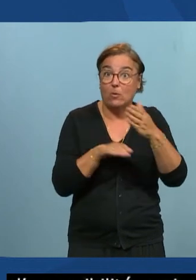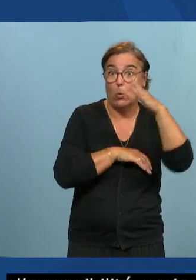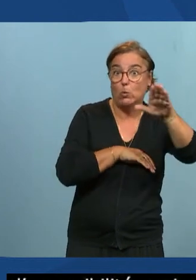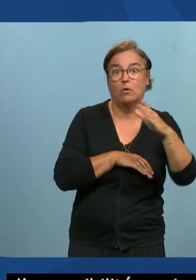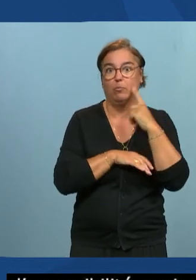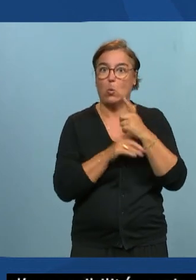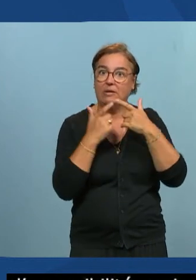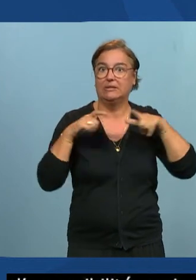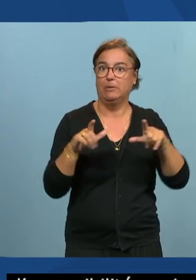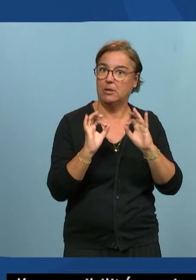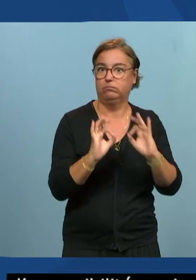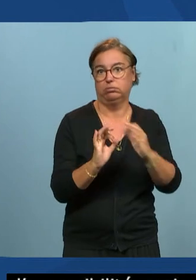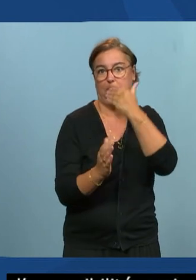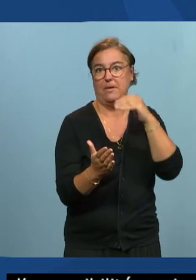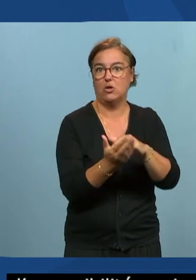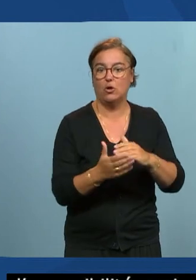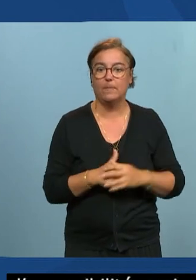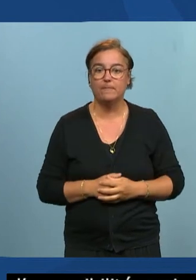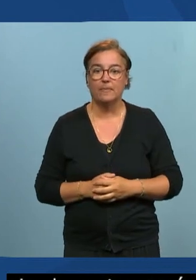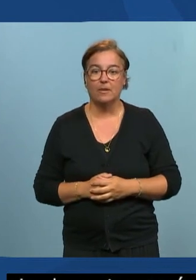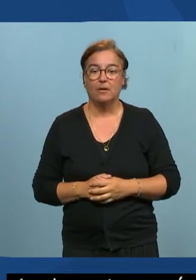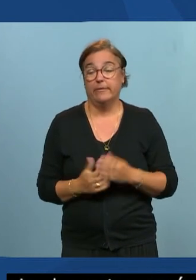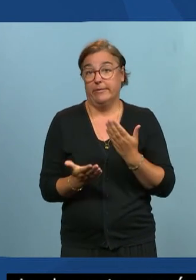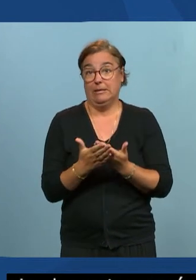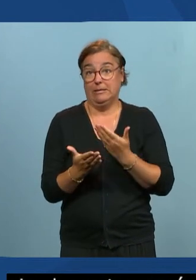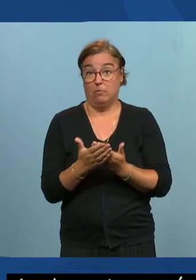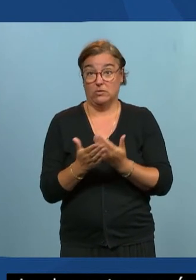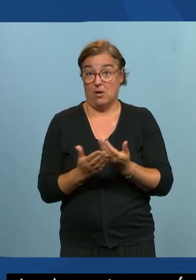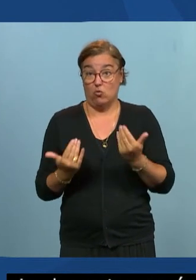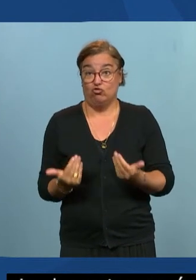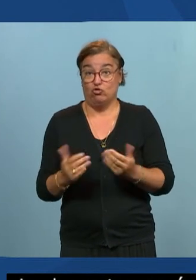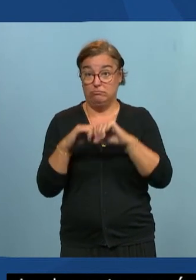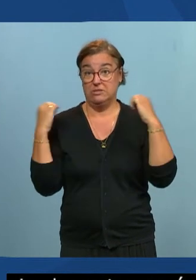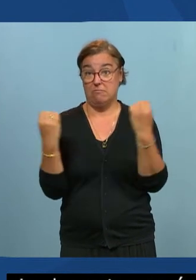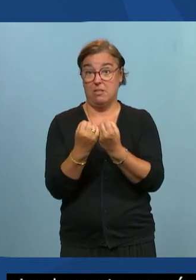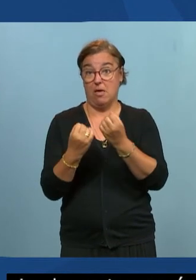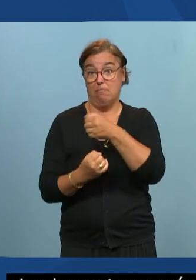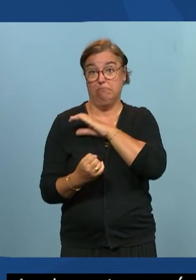cette sensibilisation pardon entre autres pour cette raison qu'on est là aujourd'hui est effectivement importante